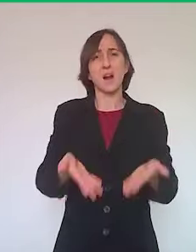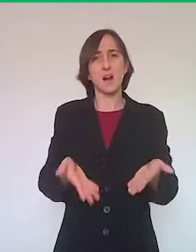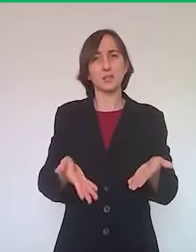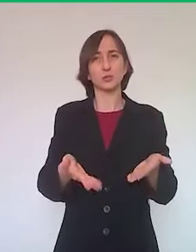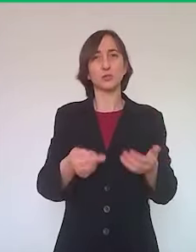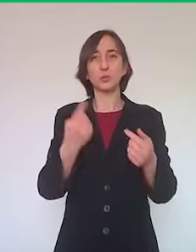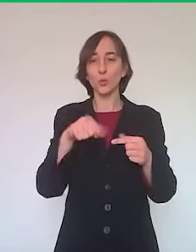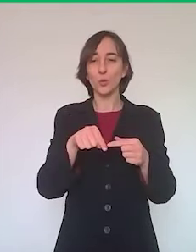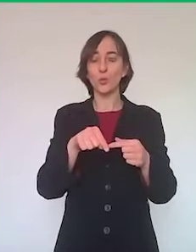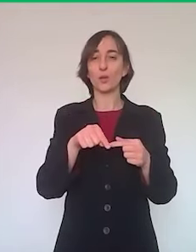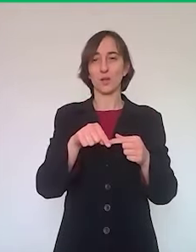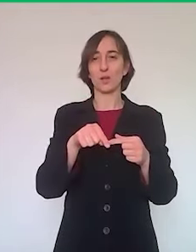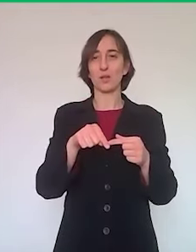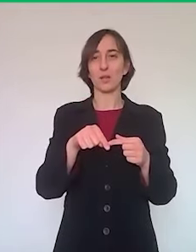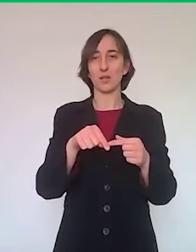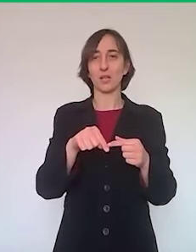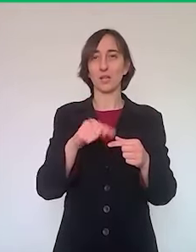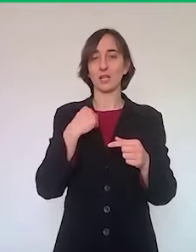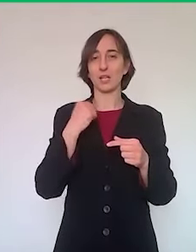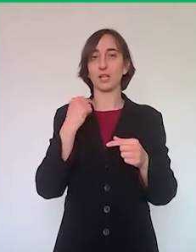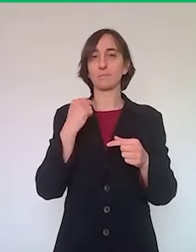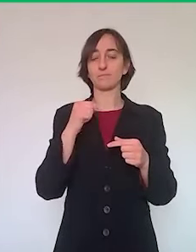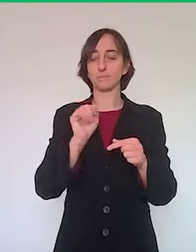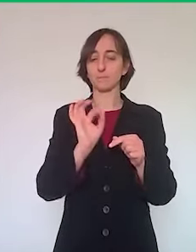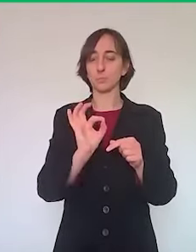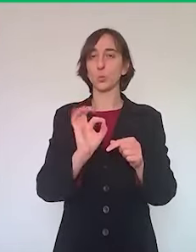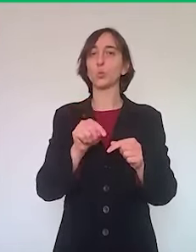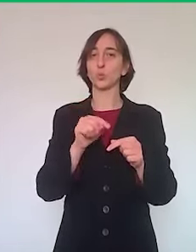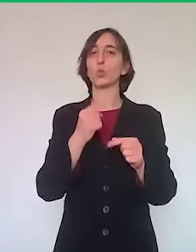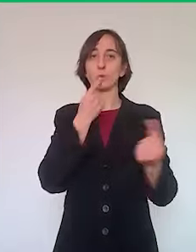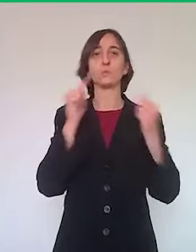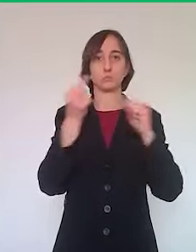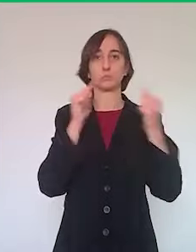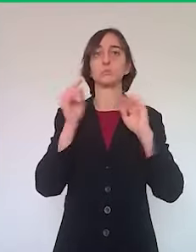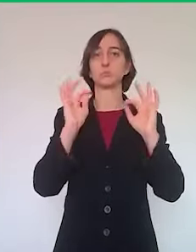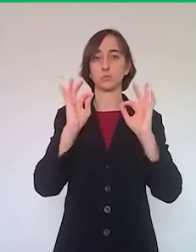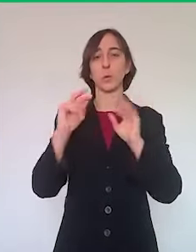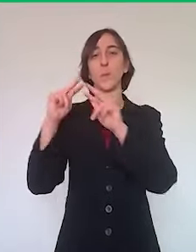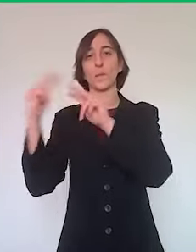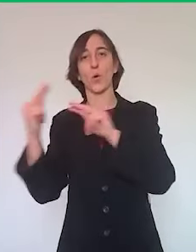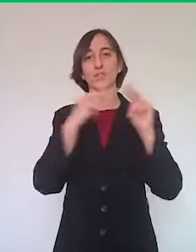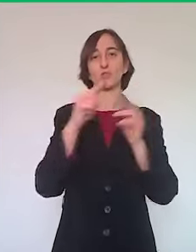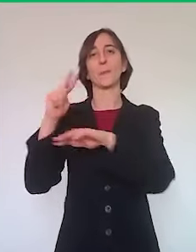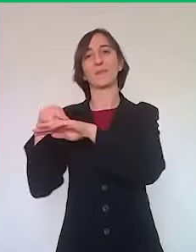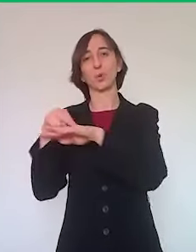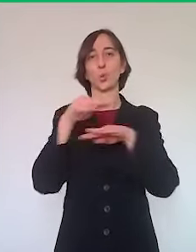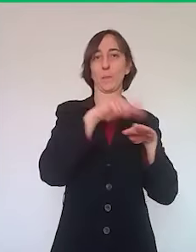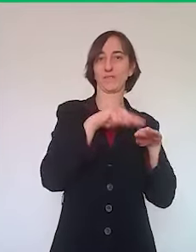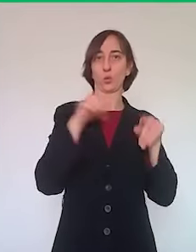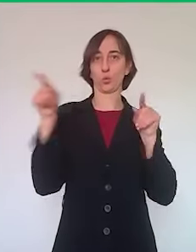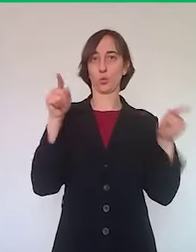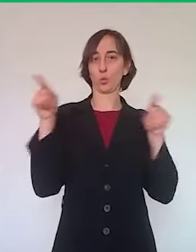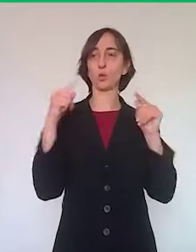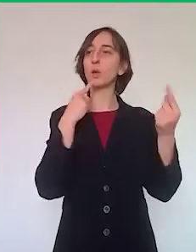province, con i sindaci e con i prefetti di quel territorio, per cui stiamo valutando anche in tempi più o meno